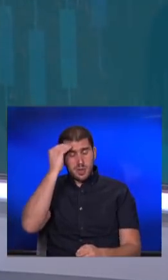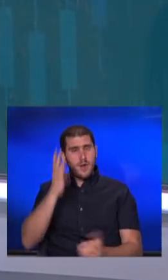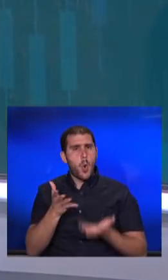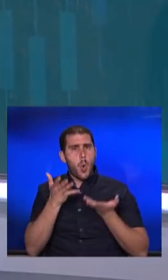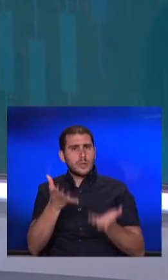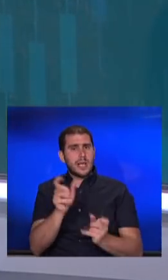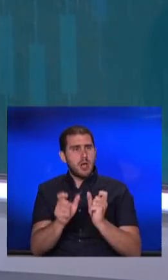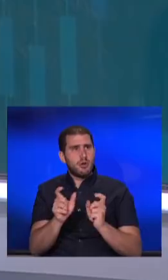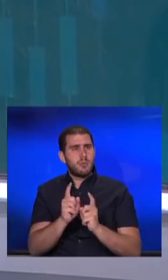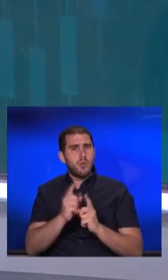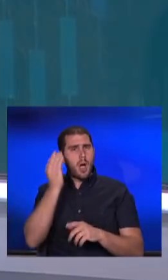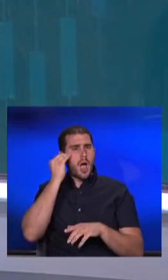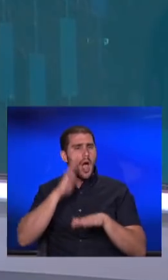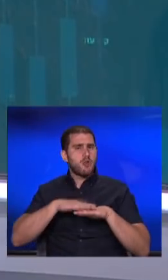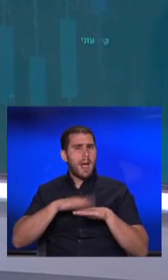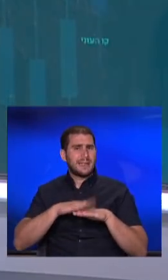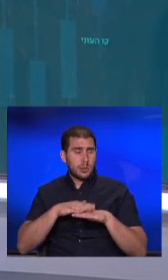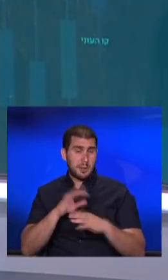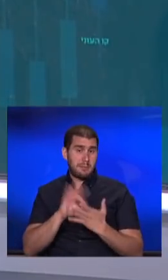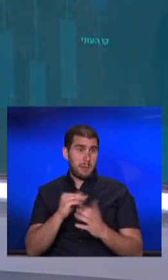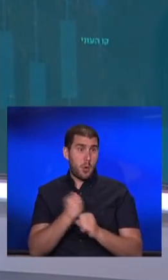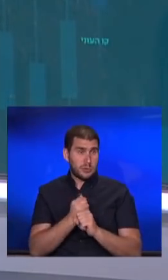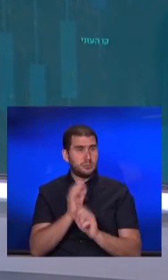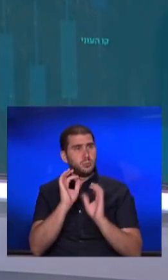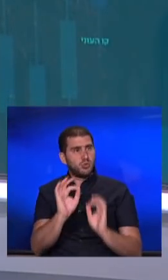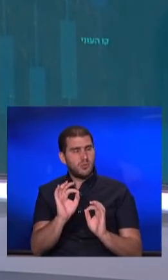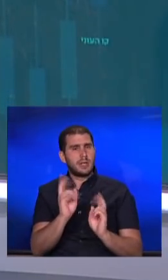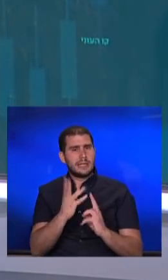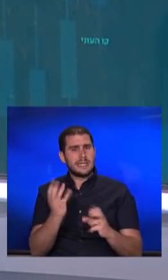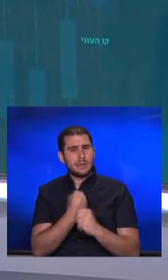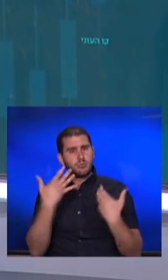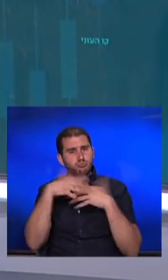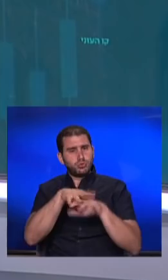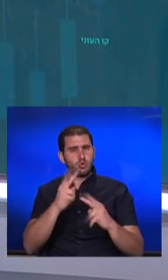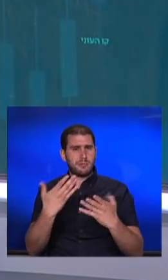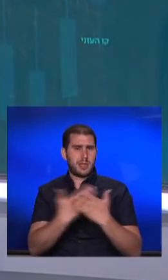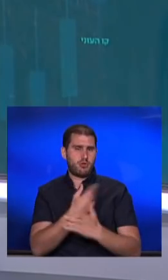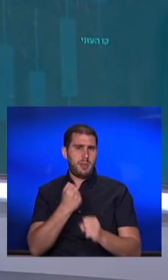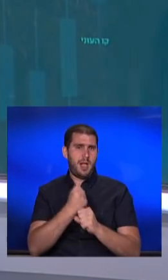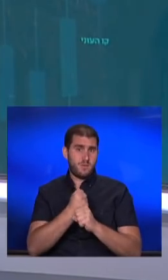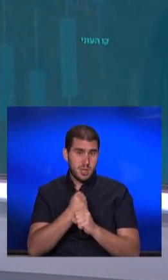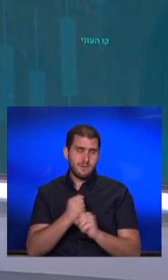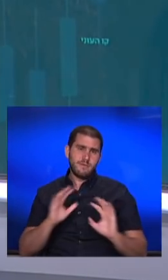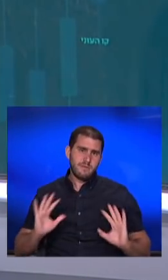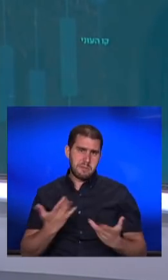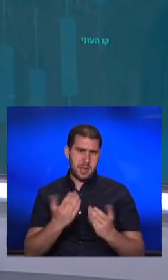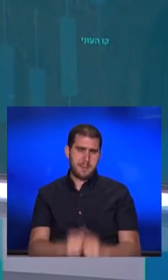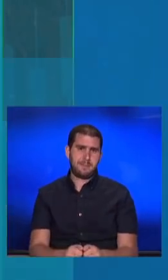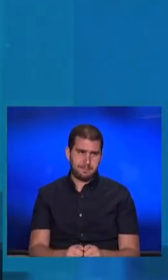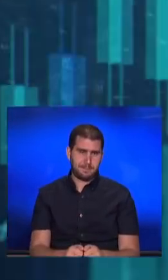שעוברים הכשרה מקצועית בזמן שהם עושים את זה, כדי שיצליחו להשתלב מחדש בשוק העבודה וכמה שיותר מהר.